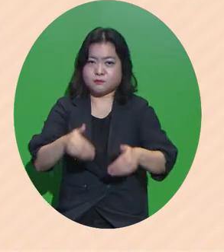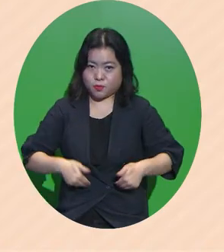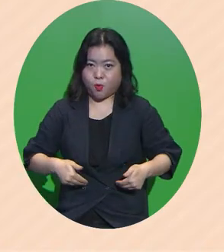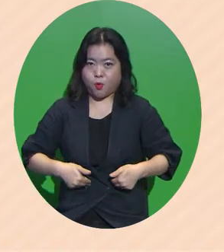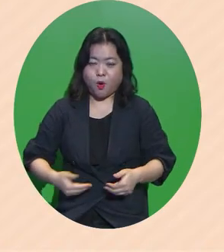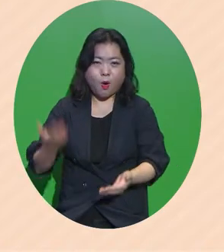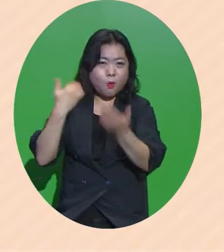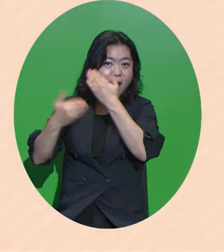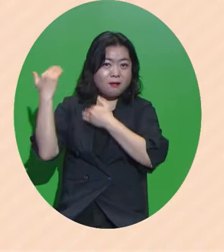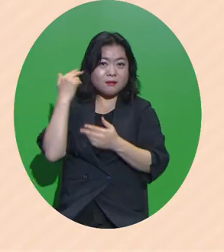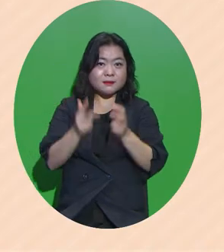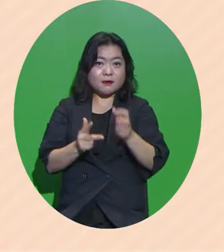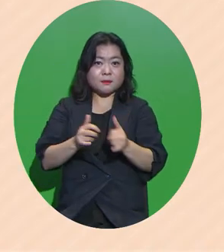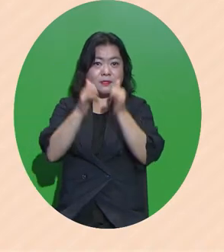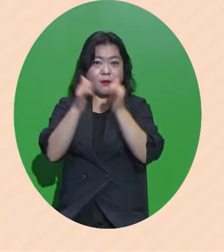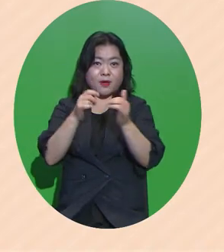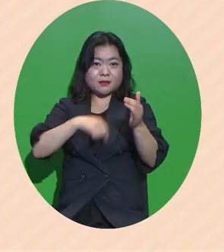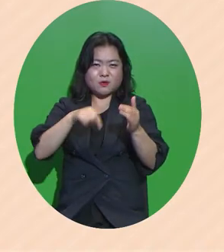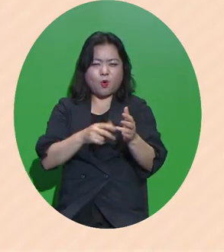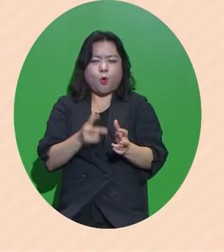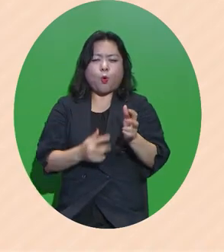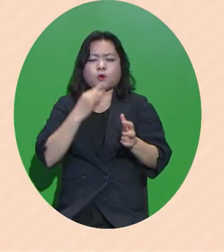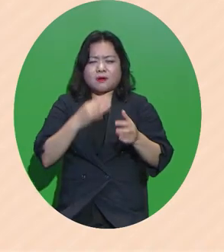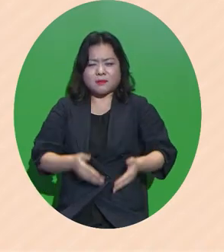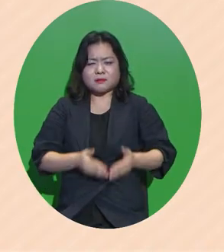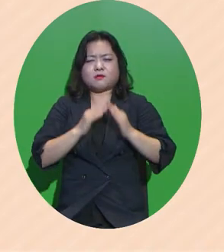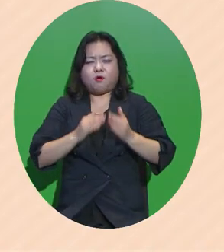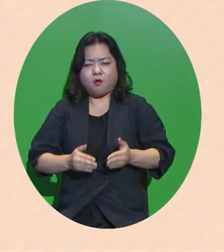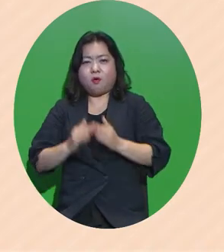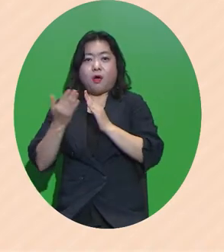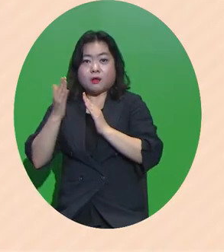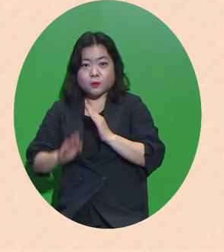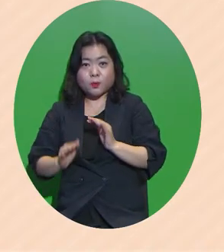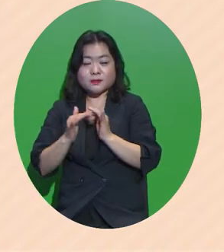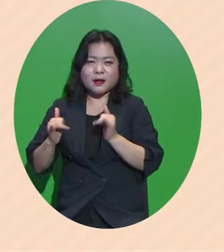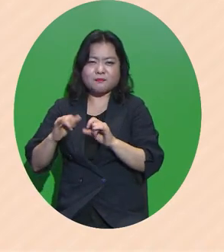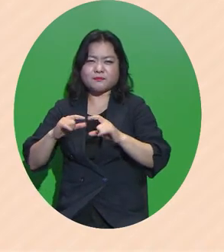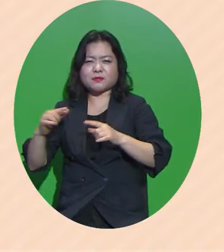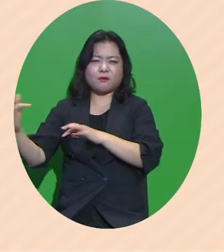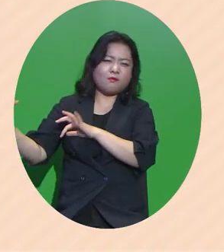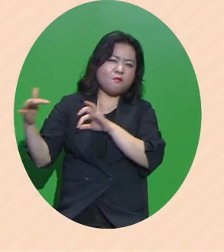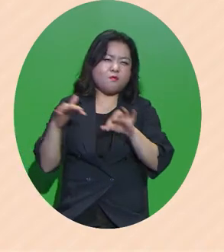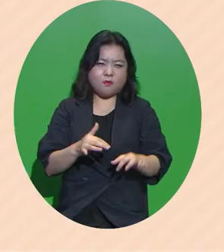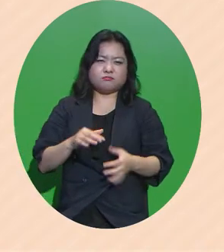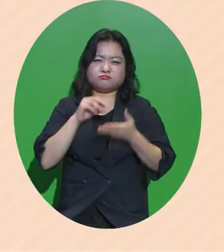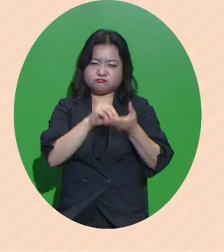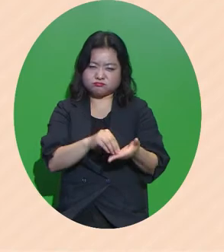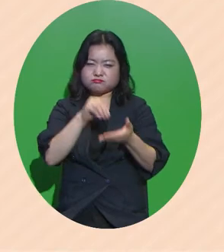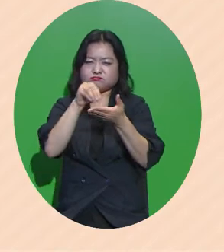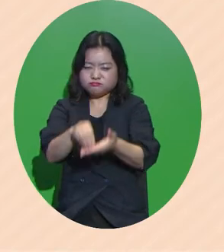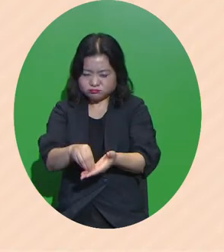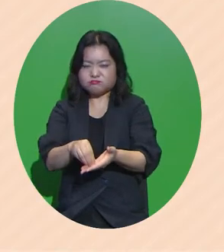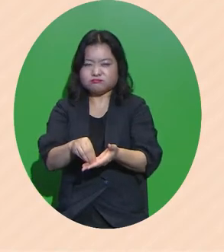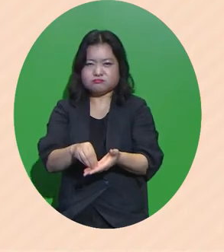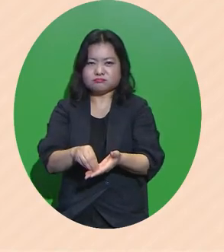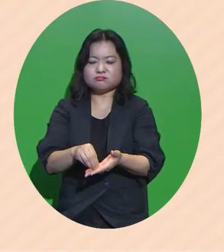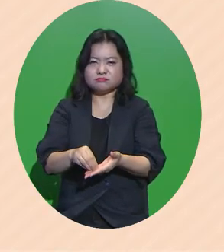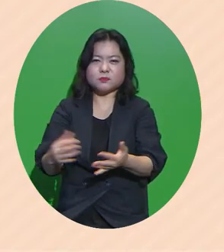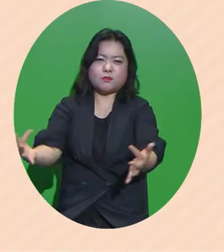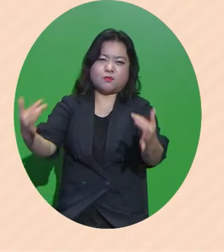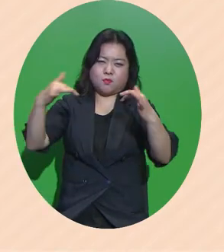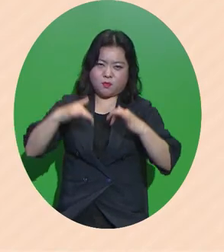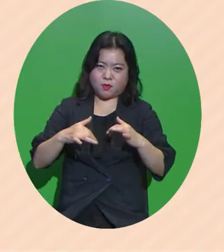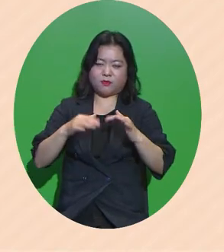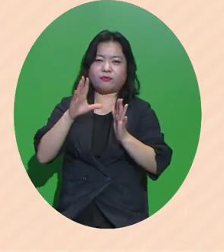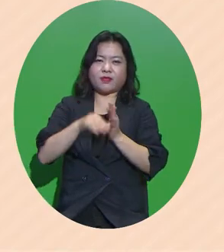산업사회에서는 공장만 지어놓아도 사람들이 일자리를 따라서 오는